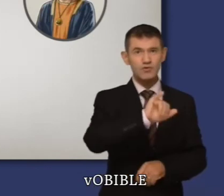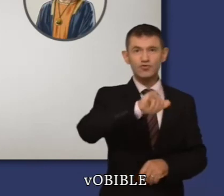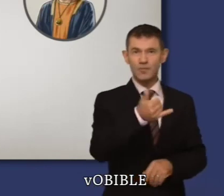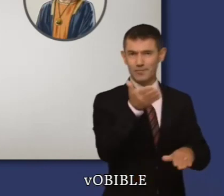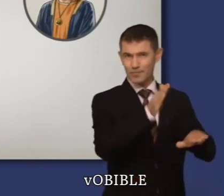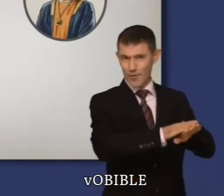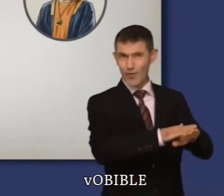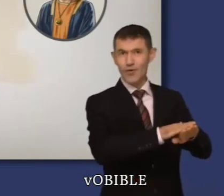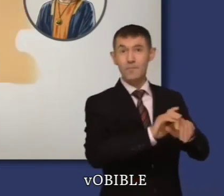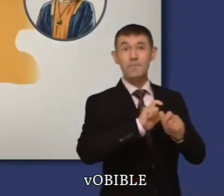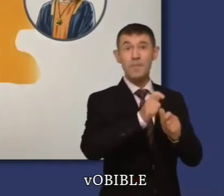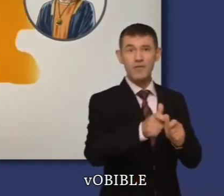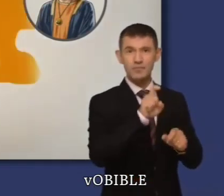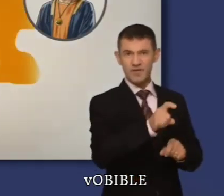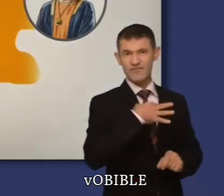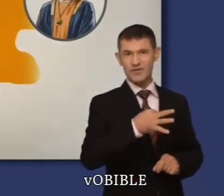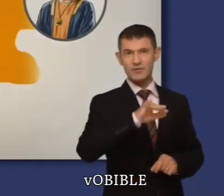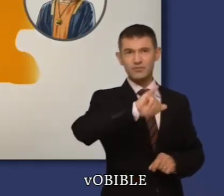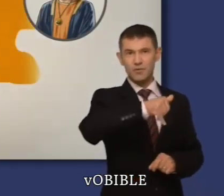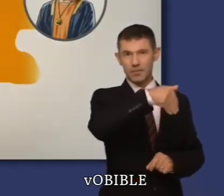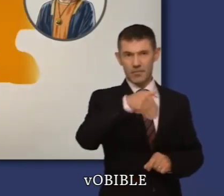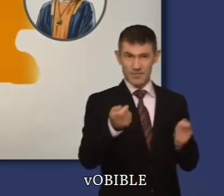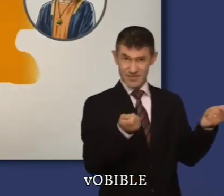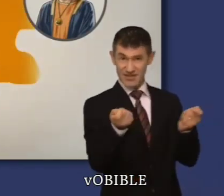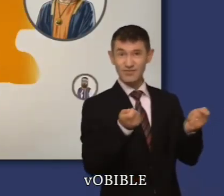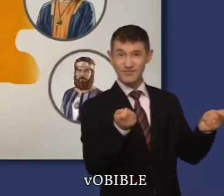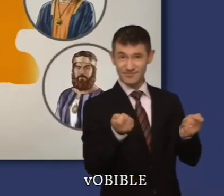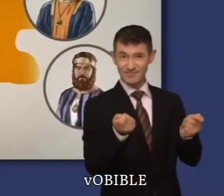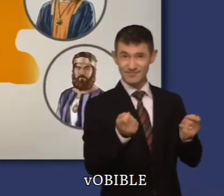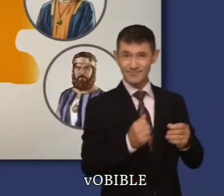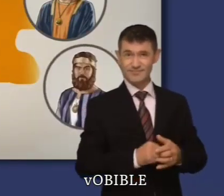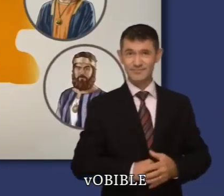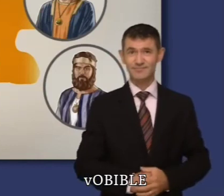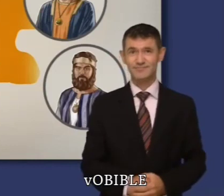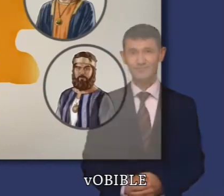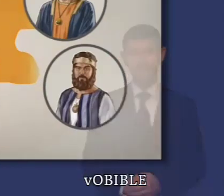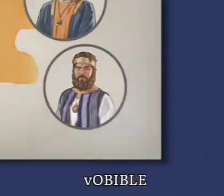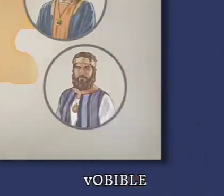Plus tard, Josaphat meurt également et son fils Joram devient roi de Judas.